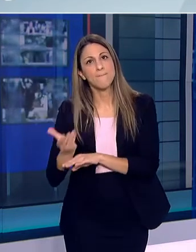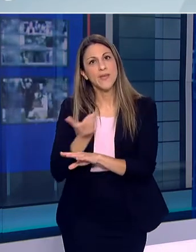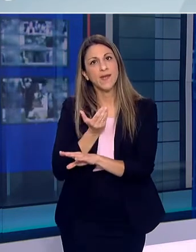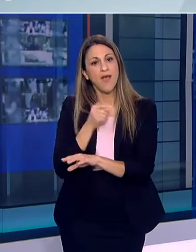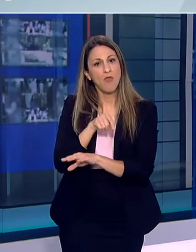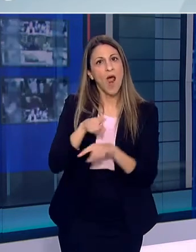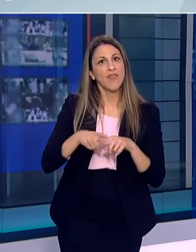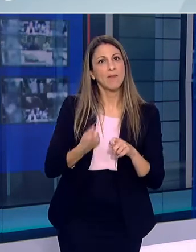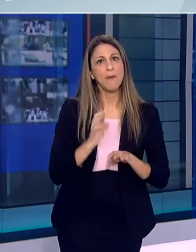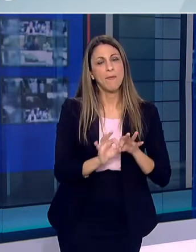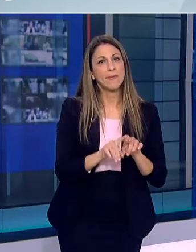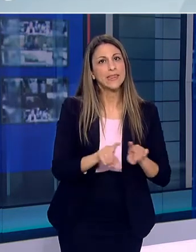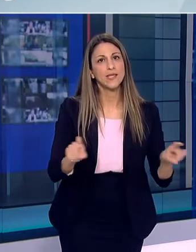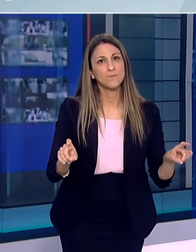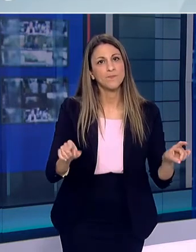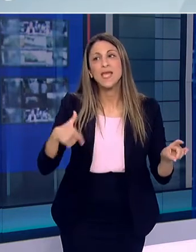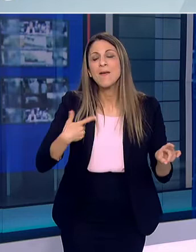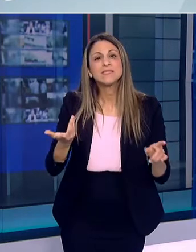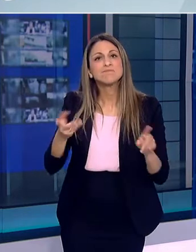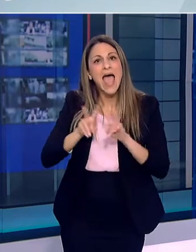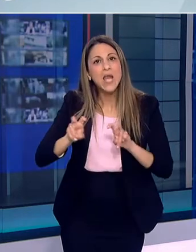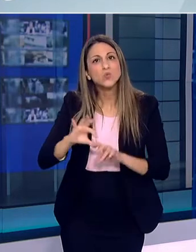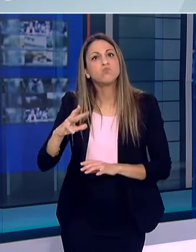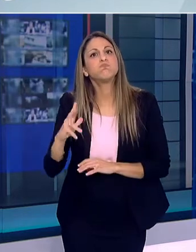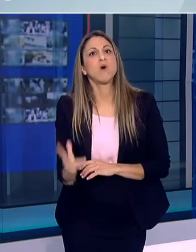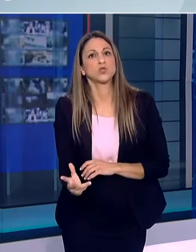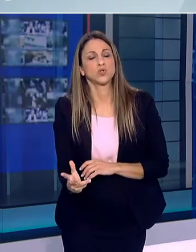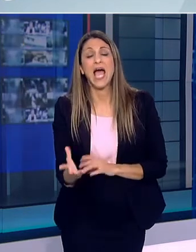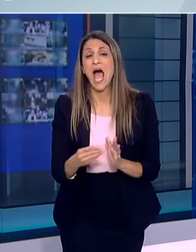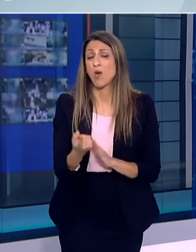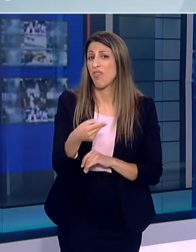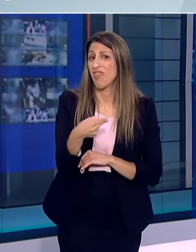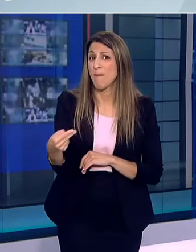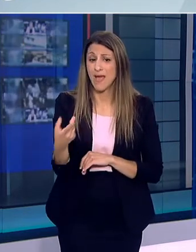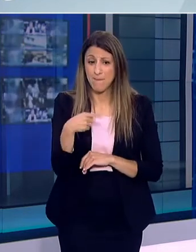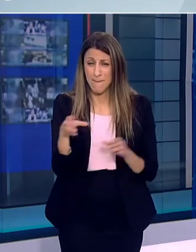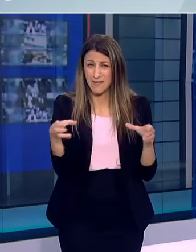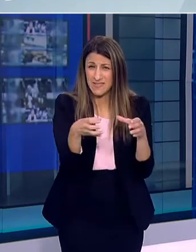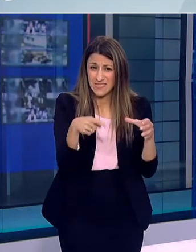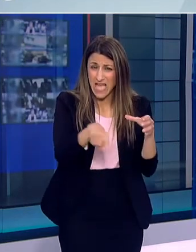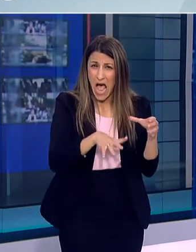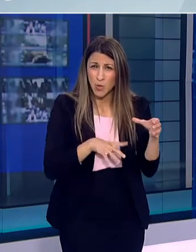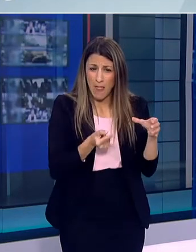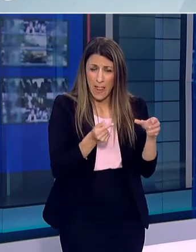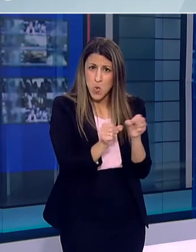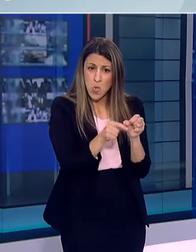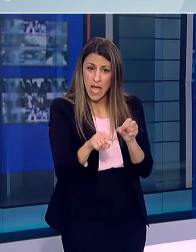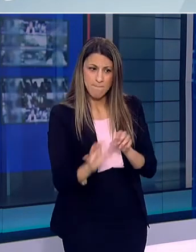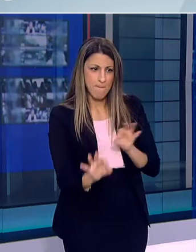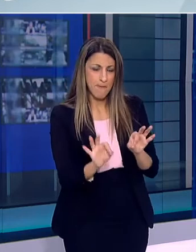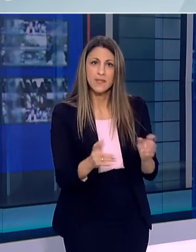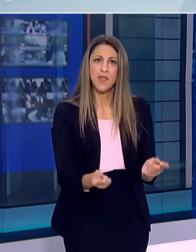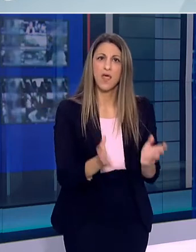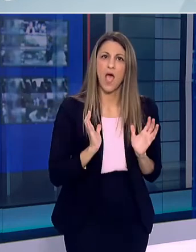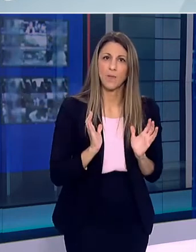διασφοράς καίει που δείχνει την εξάπλωση της COVID-19 από λίγες αισθέσεις υπερμετάδοσης Τι ρόλο έχει παίξει μέχρι σήμερα αντιμετώπισης του κορονοϊού και στο